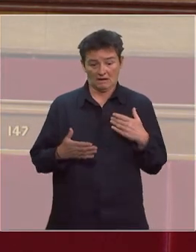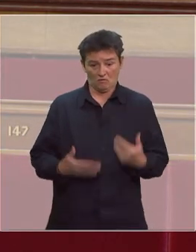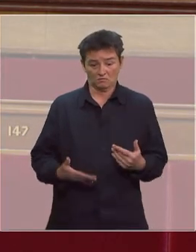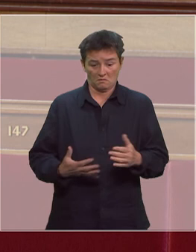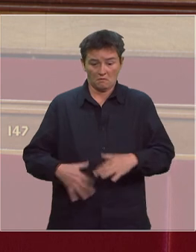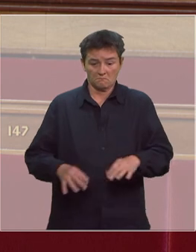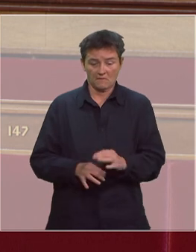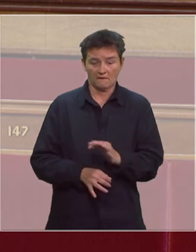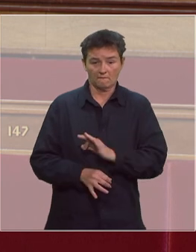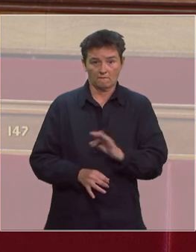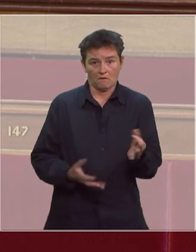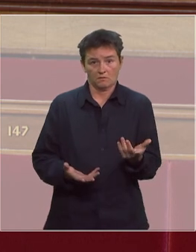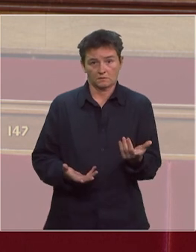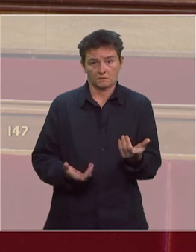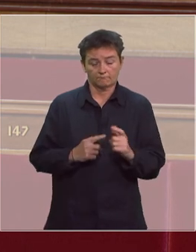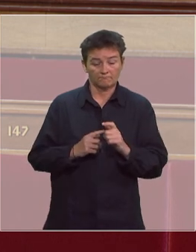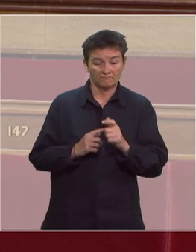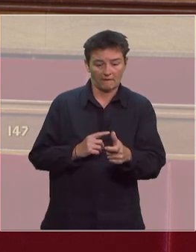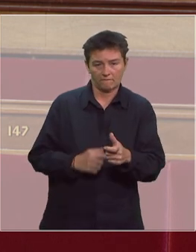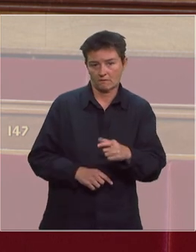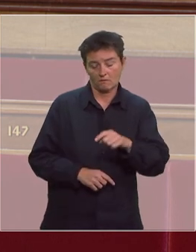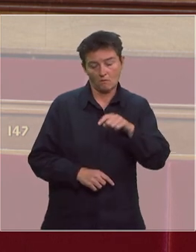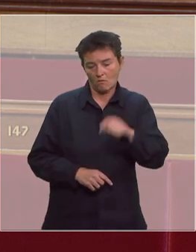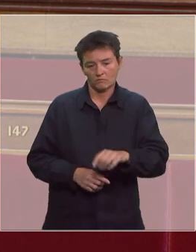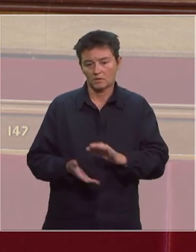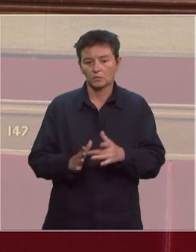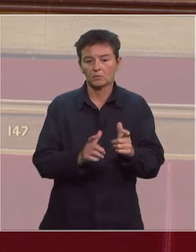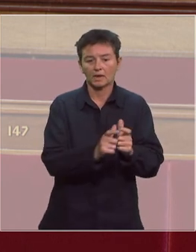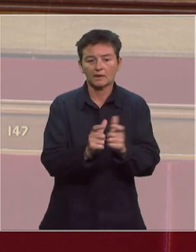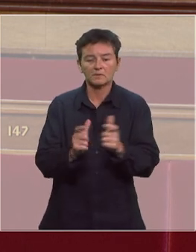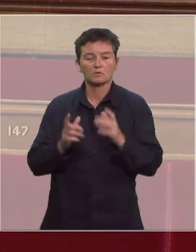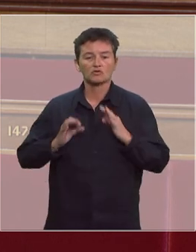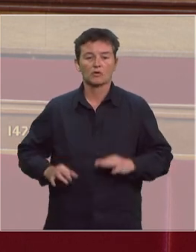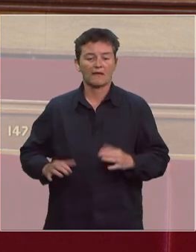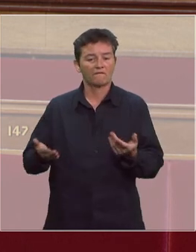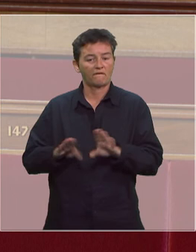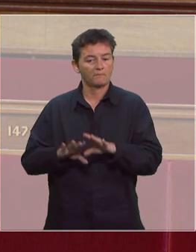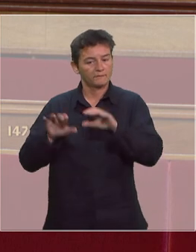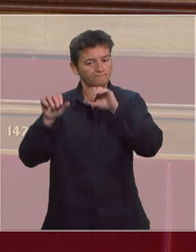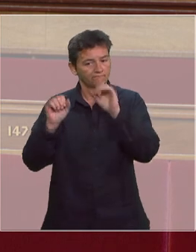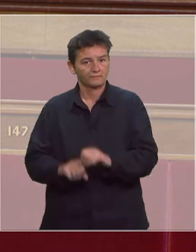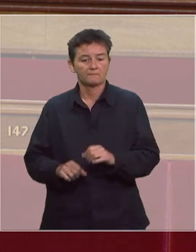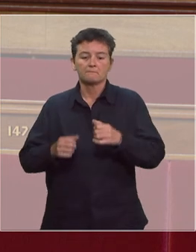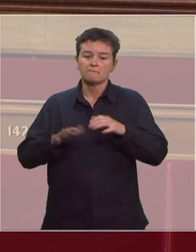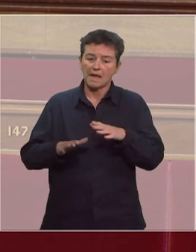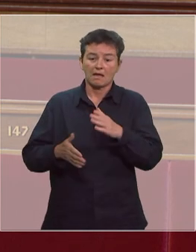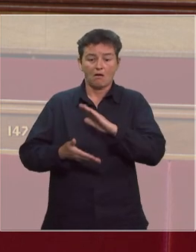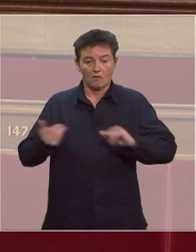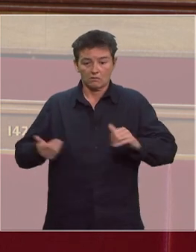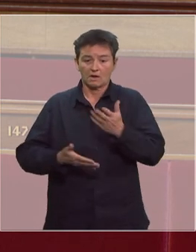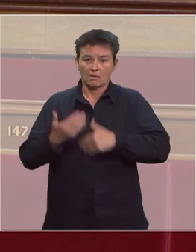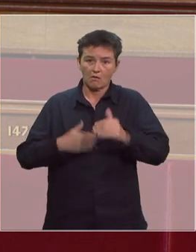pays a nécessité bien sûr la fermeture des établissements aux élèves mais un dispositif de continuité